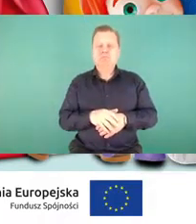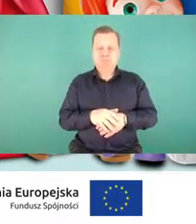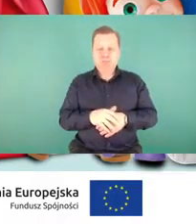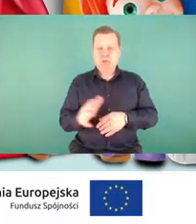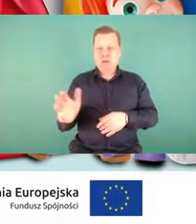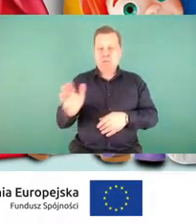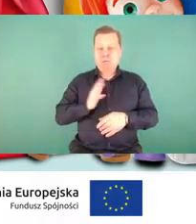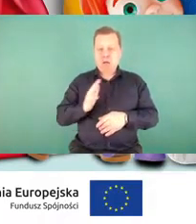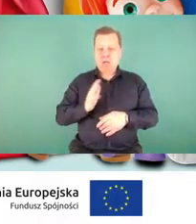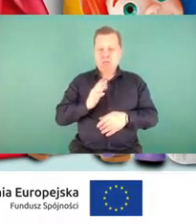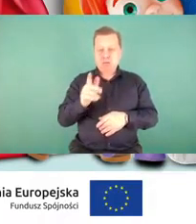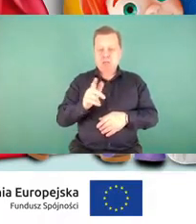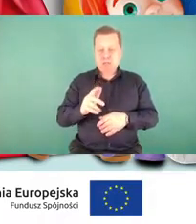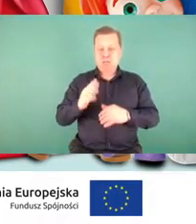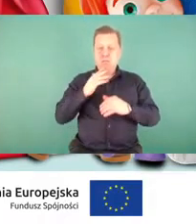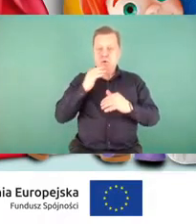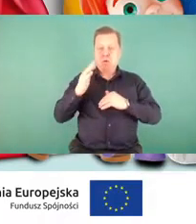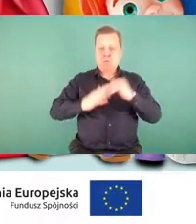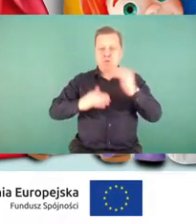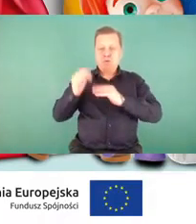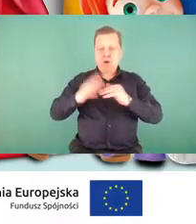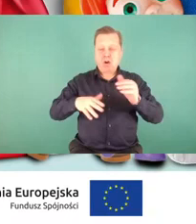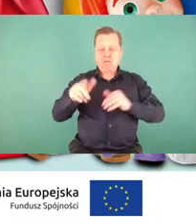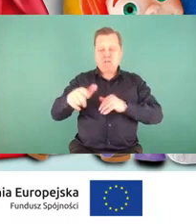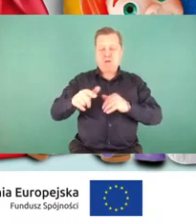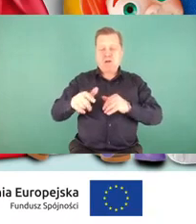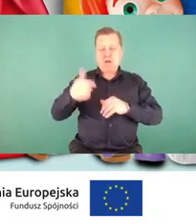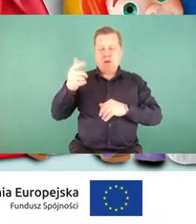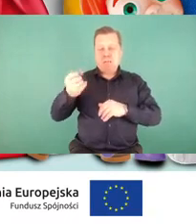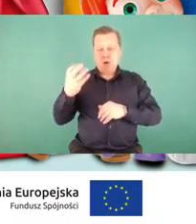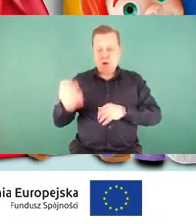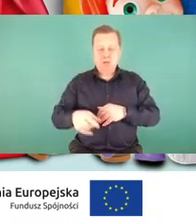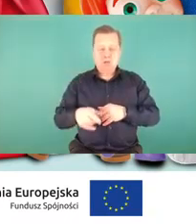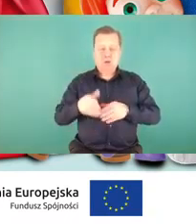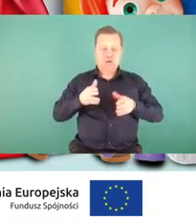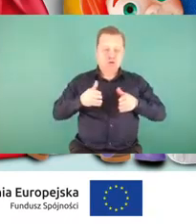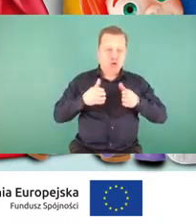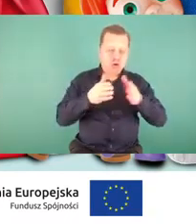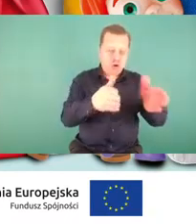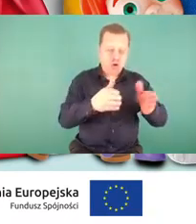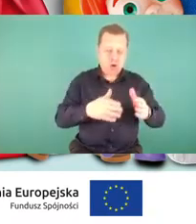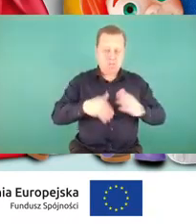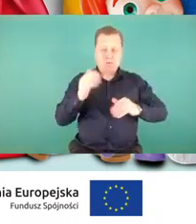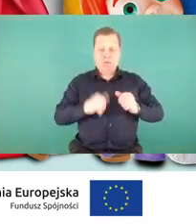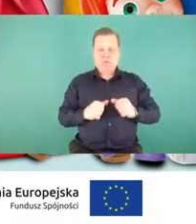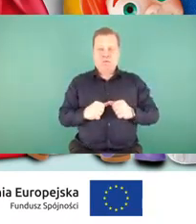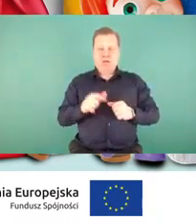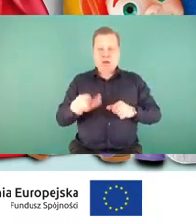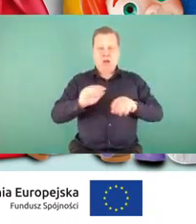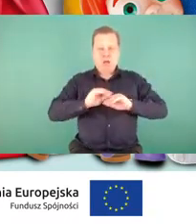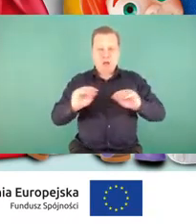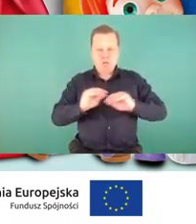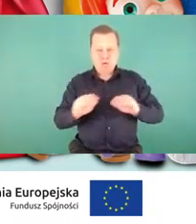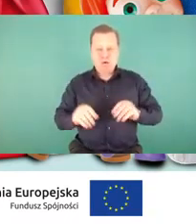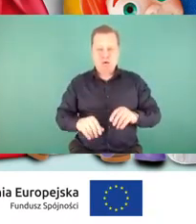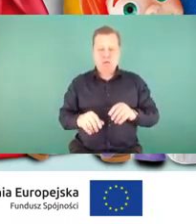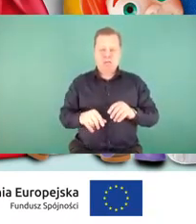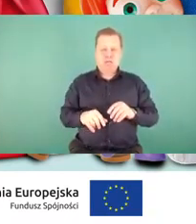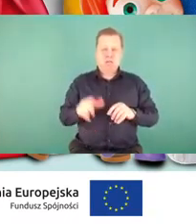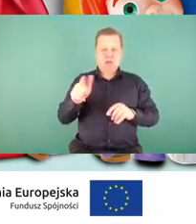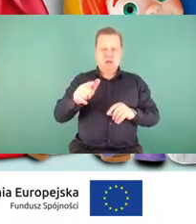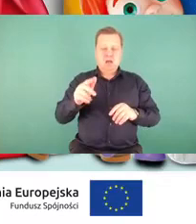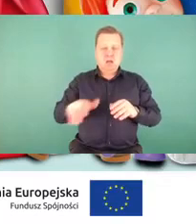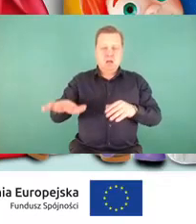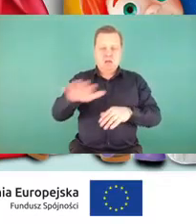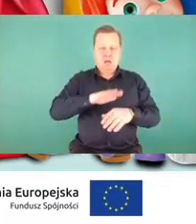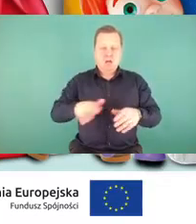nie tylko kolejowa, również drogowa, chociażby kwestia edukacji, nie tylko oświadomości ryzyka w obszarze kolejowym, ale również